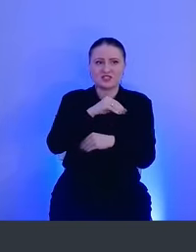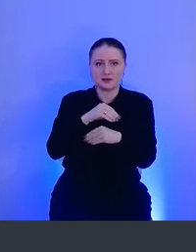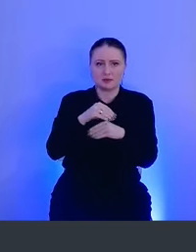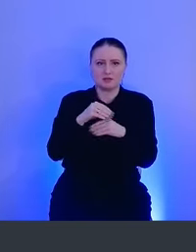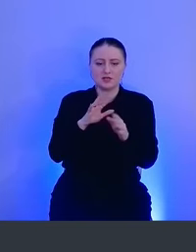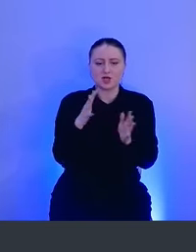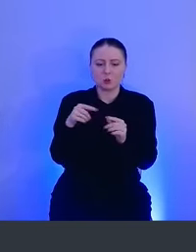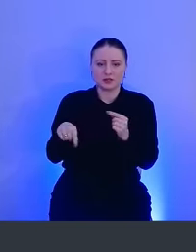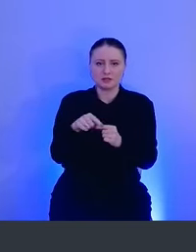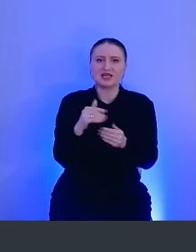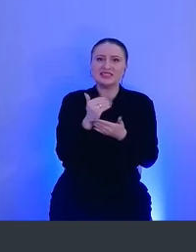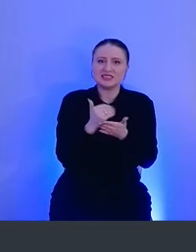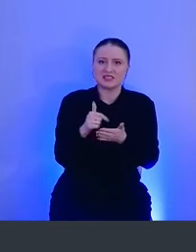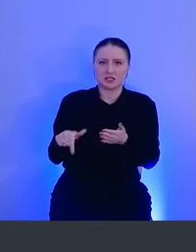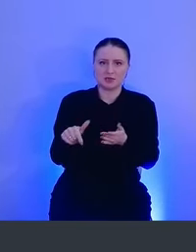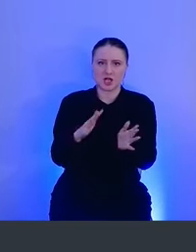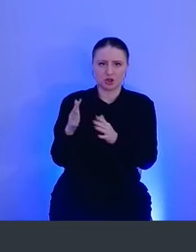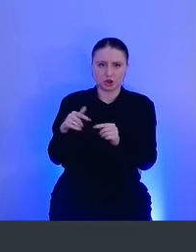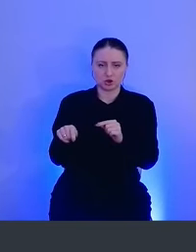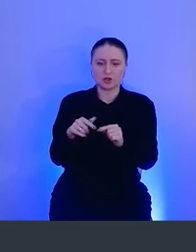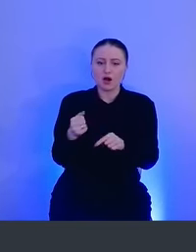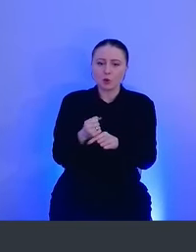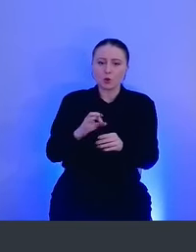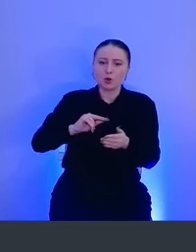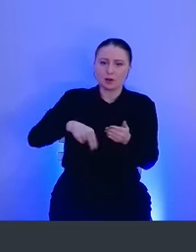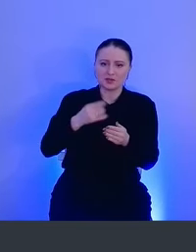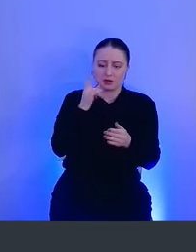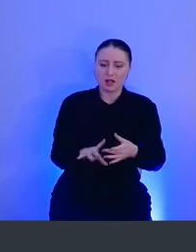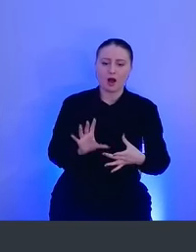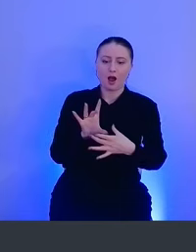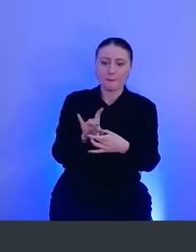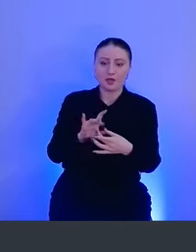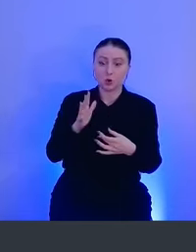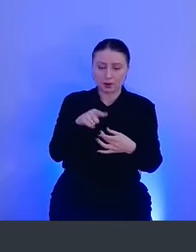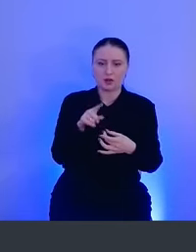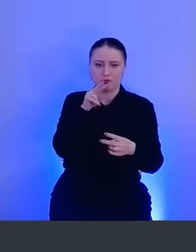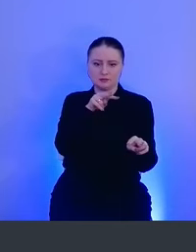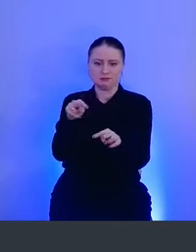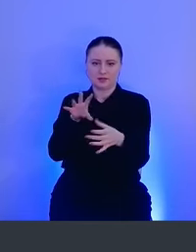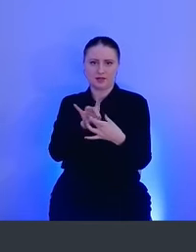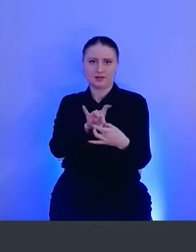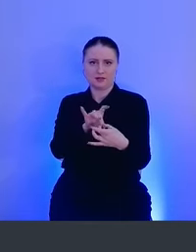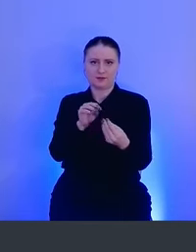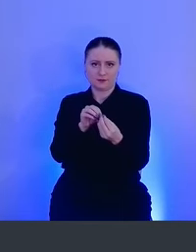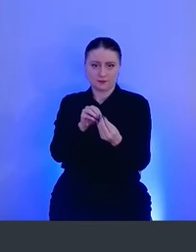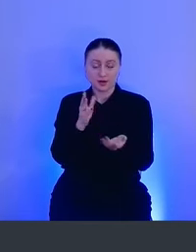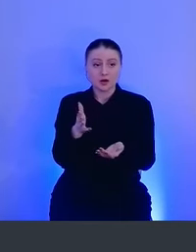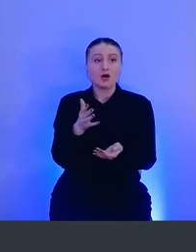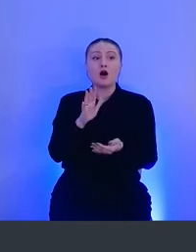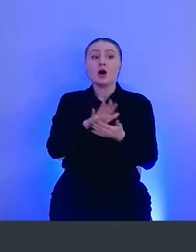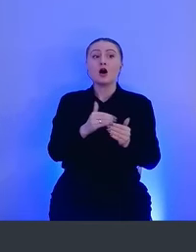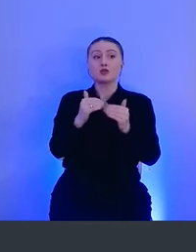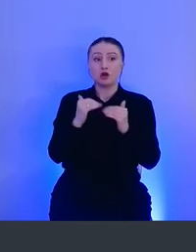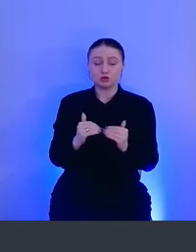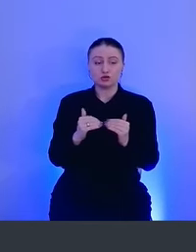событий system extensions, которые работают по подписке. То есть они подписались на этот тип событий. После чего каждый из system